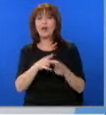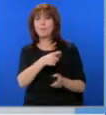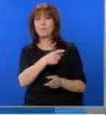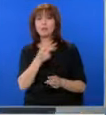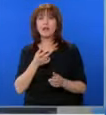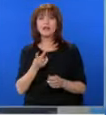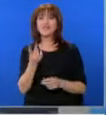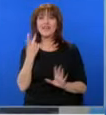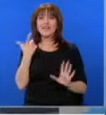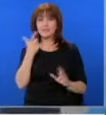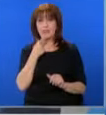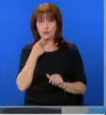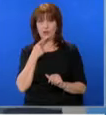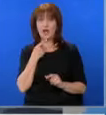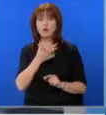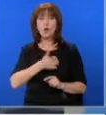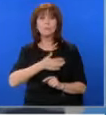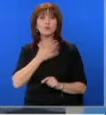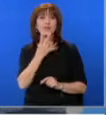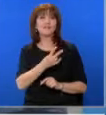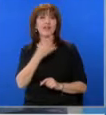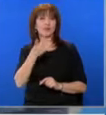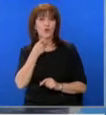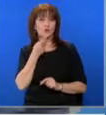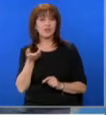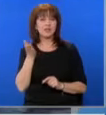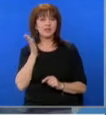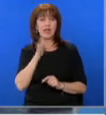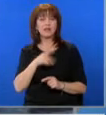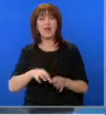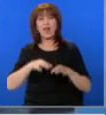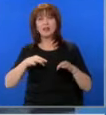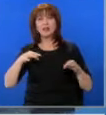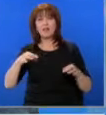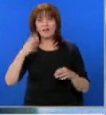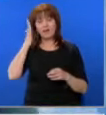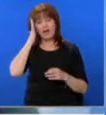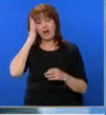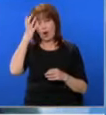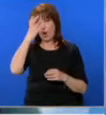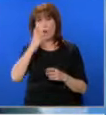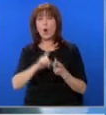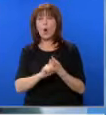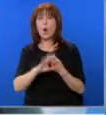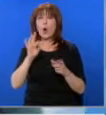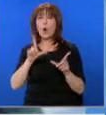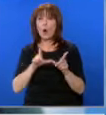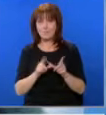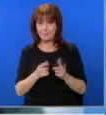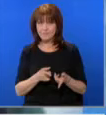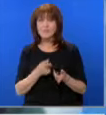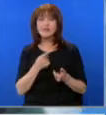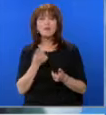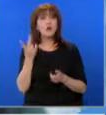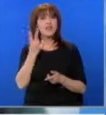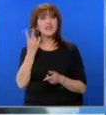през 2007-а. Бизнесменът почина през 2022-а след дълга кома. Прокуратурата обвинява Васил Бошков и за подбудителство